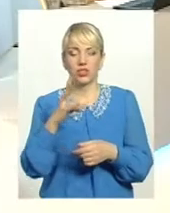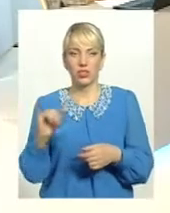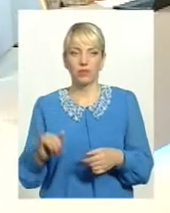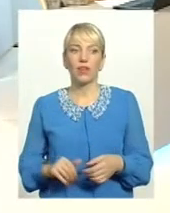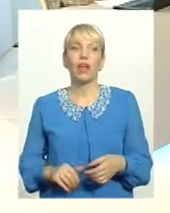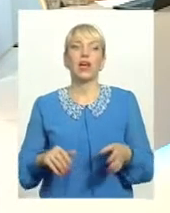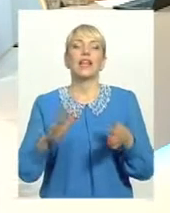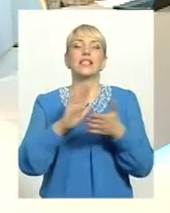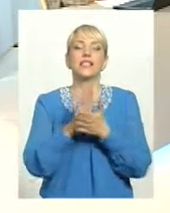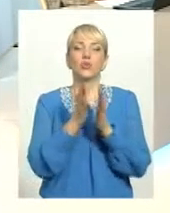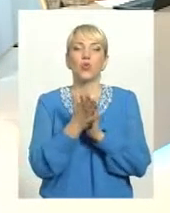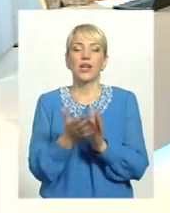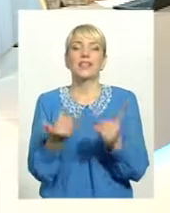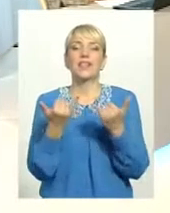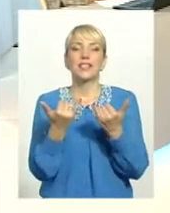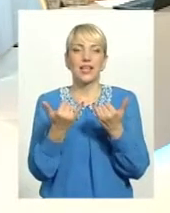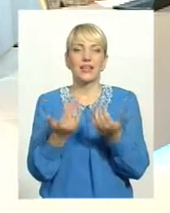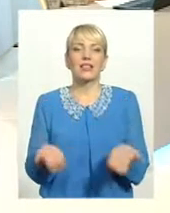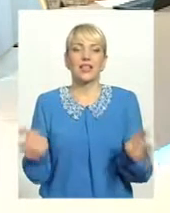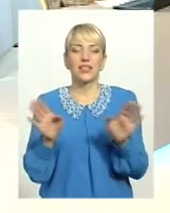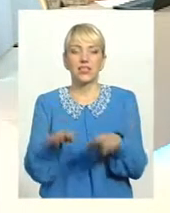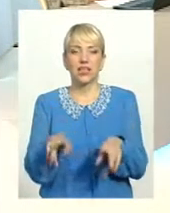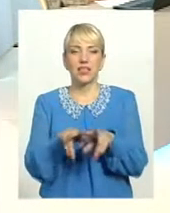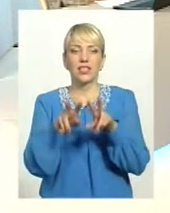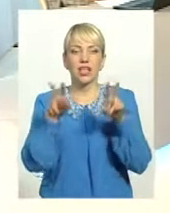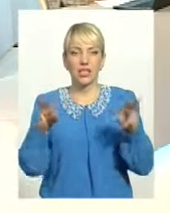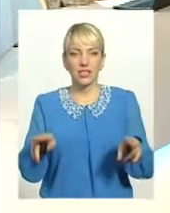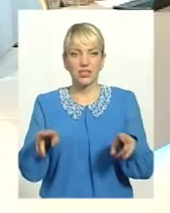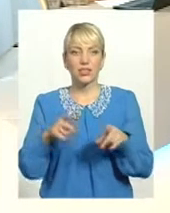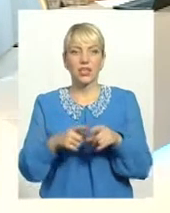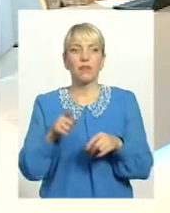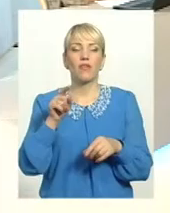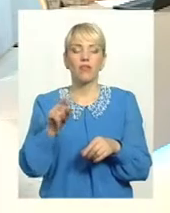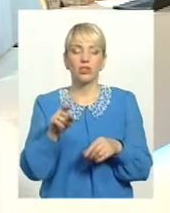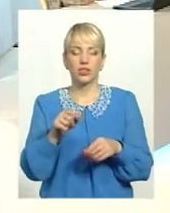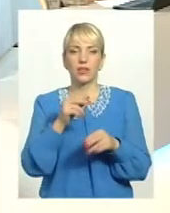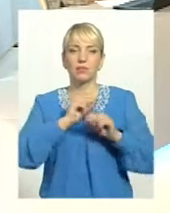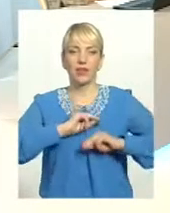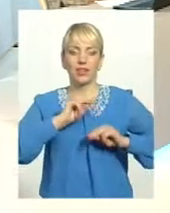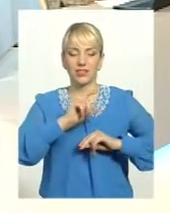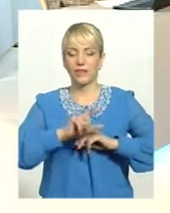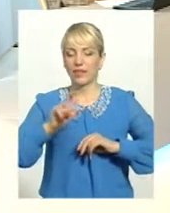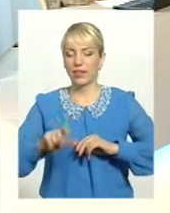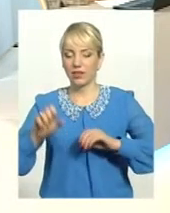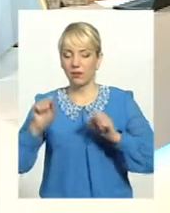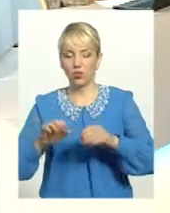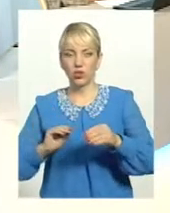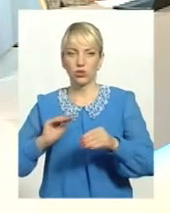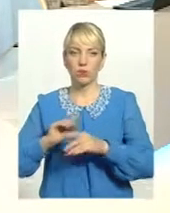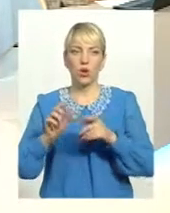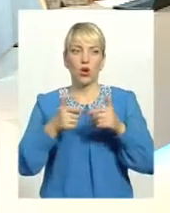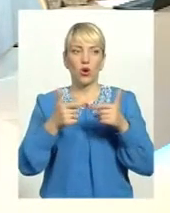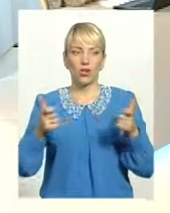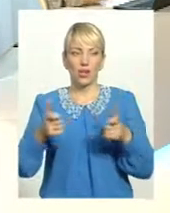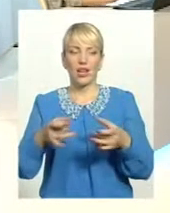залишається така сама. До вашої когортів, кавичках, передовиків можна докласти і готельний